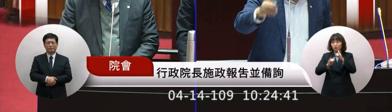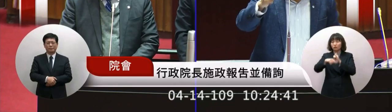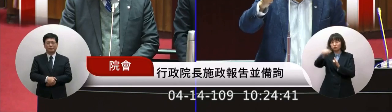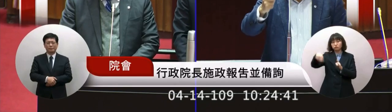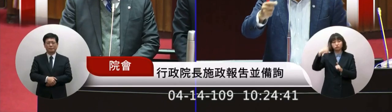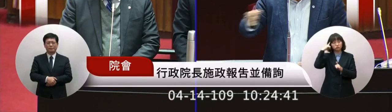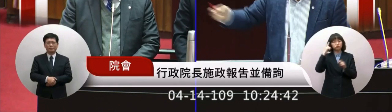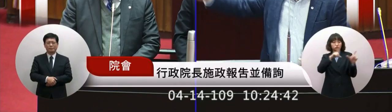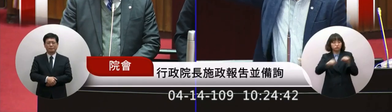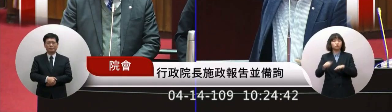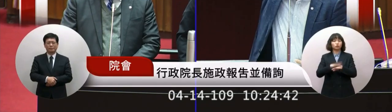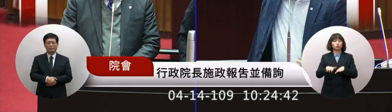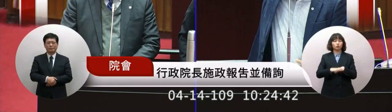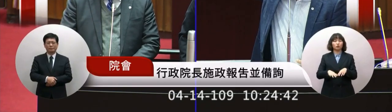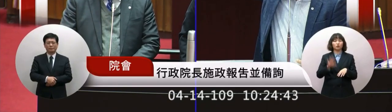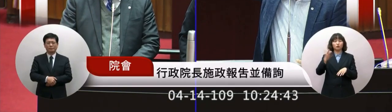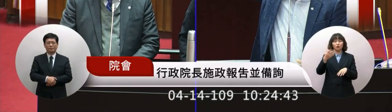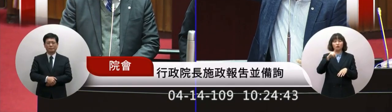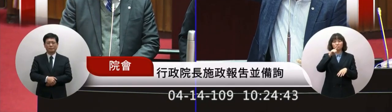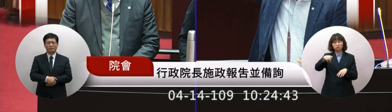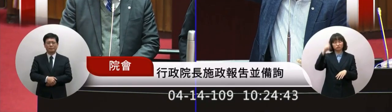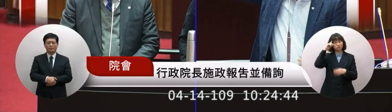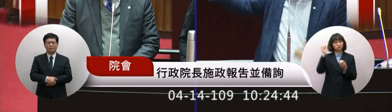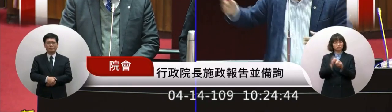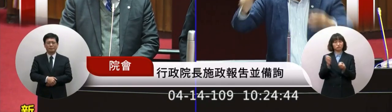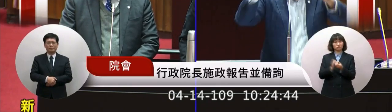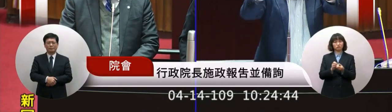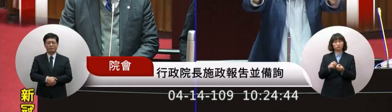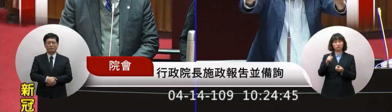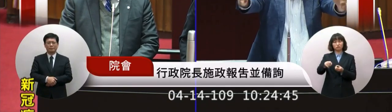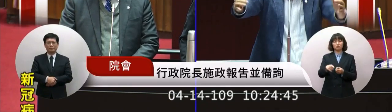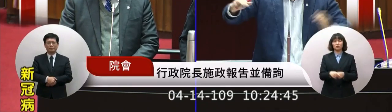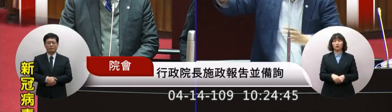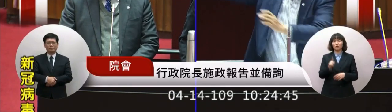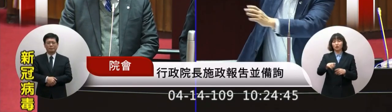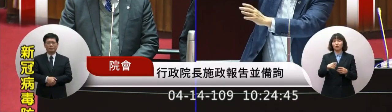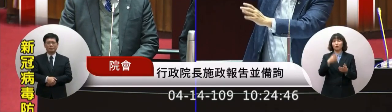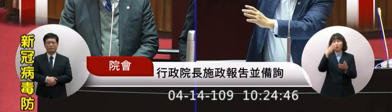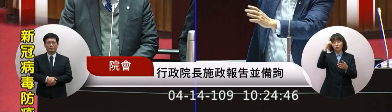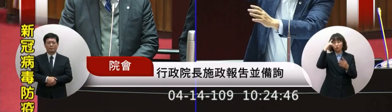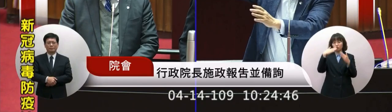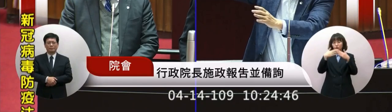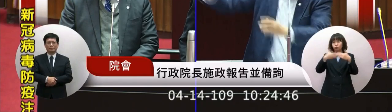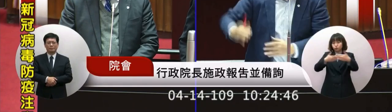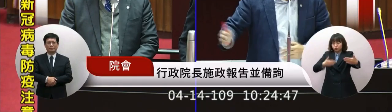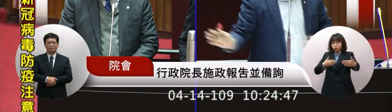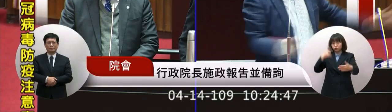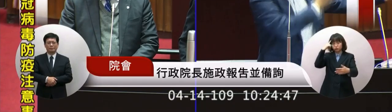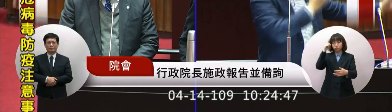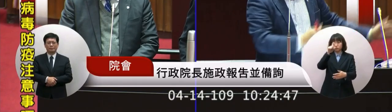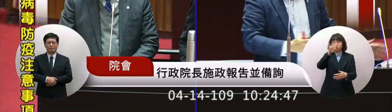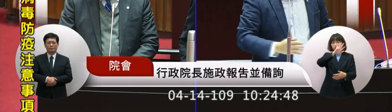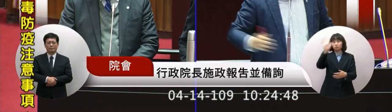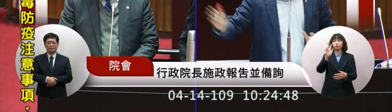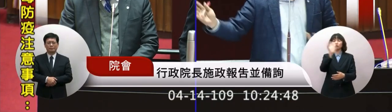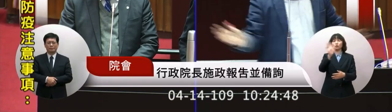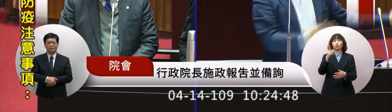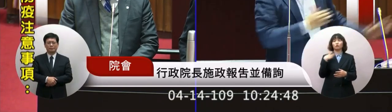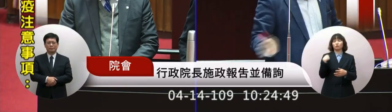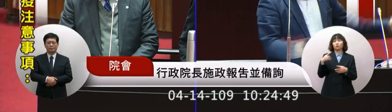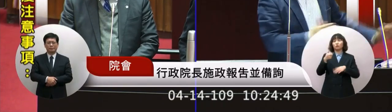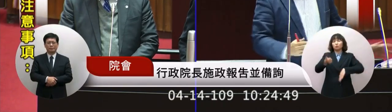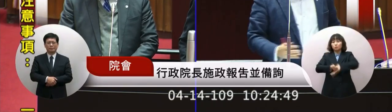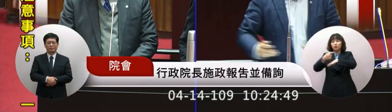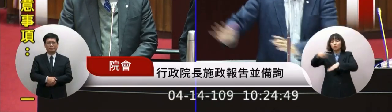但是漁民跟我說 你這給我五里頭他說沒有 你不要給我鑽你不要給我鑽十四天 你給我鑽出來還